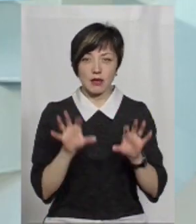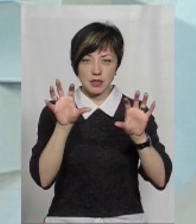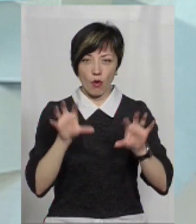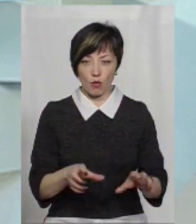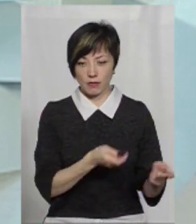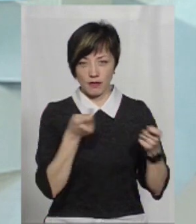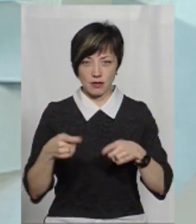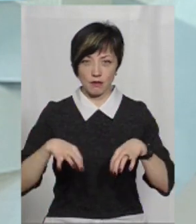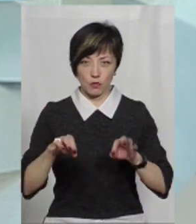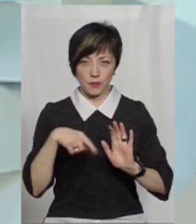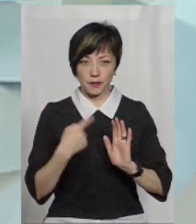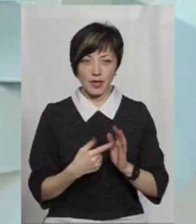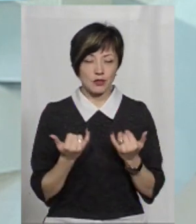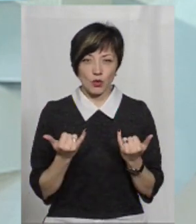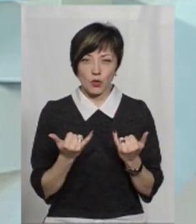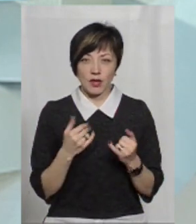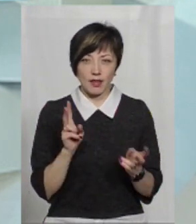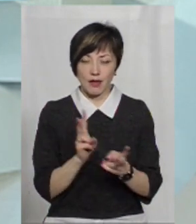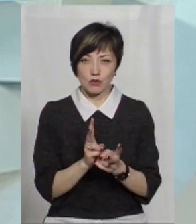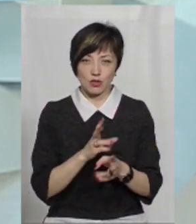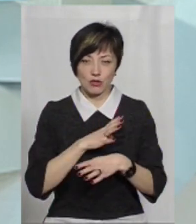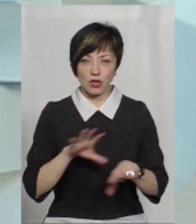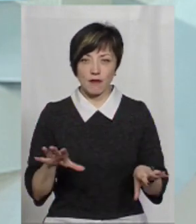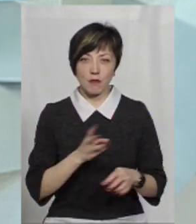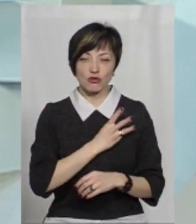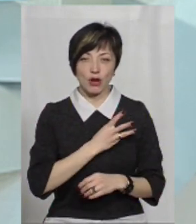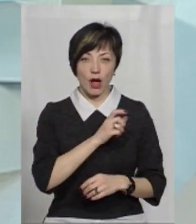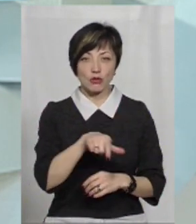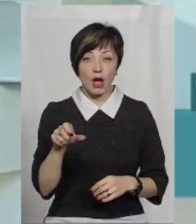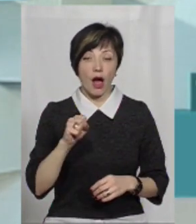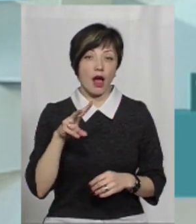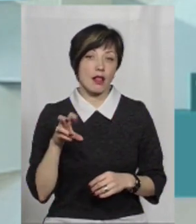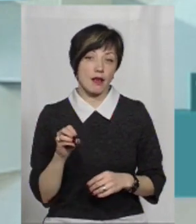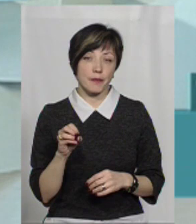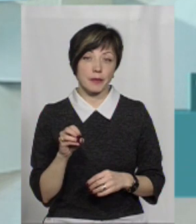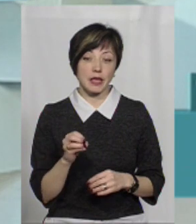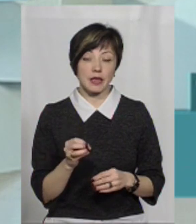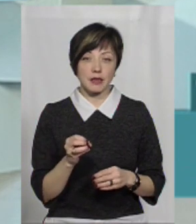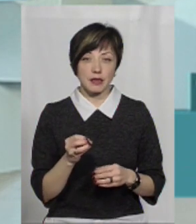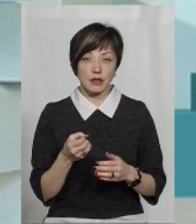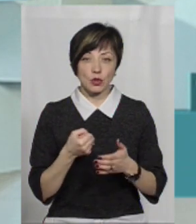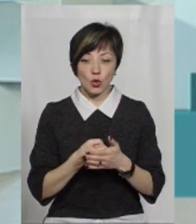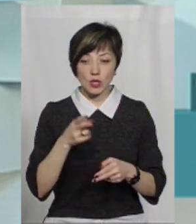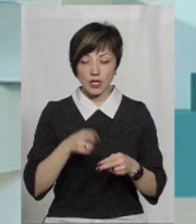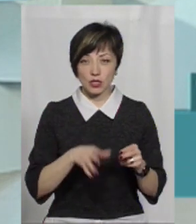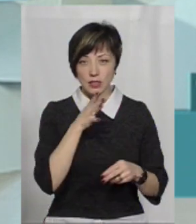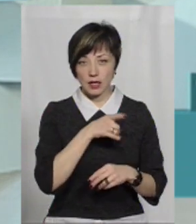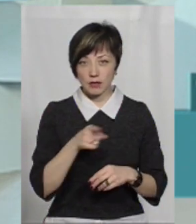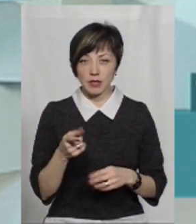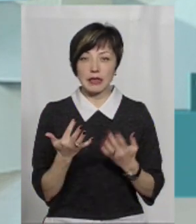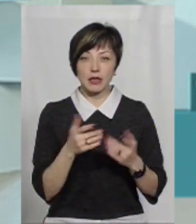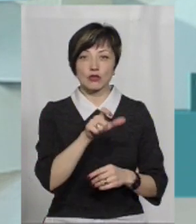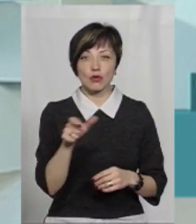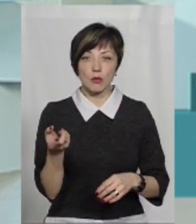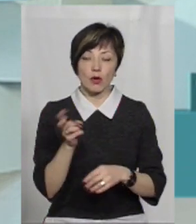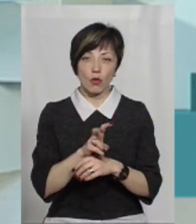Сьогодні я, верно кажучи, не зустрічав, хочеш, але буквально за кілька днів до закінчення терміну кілька